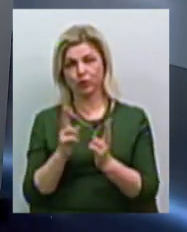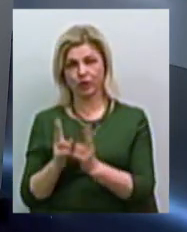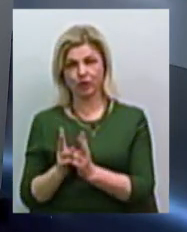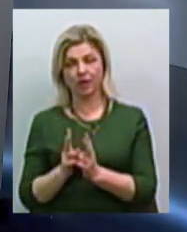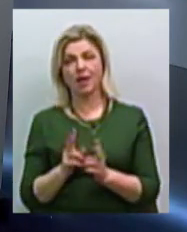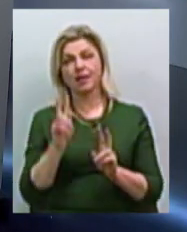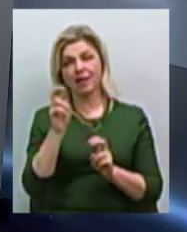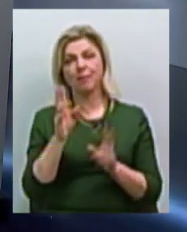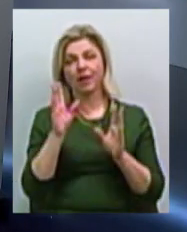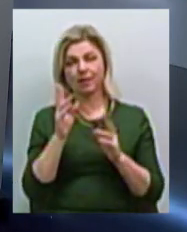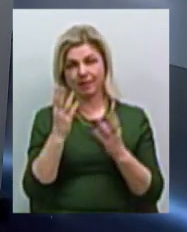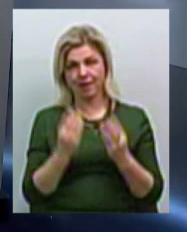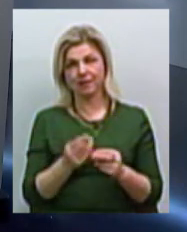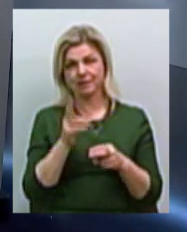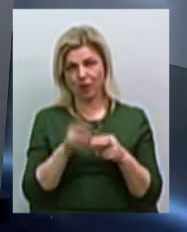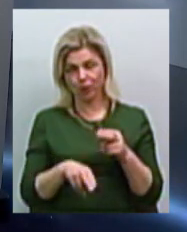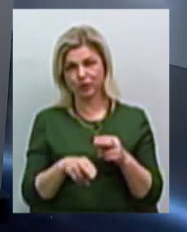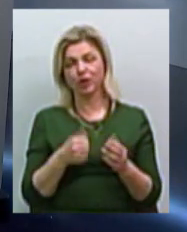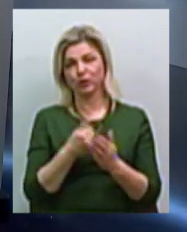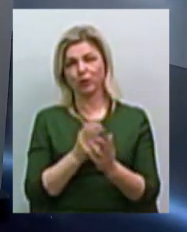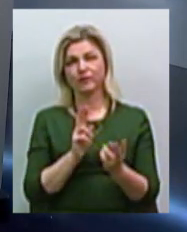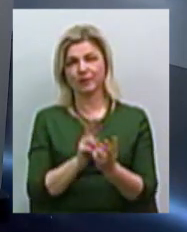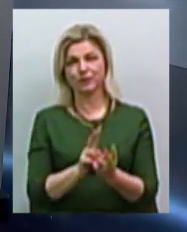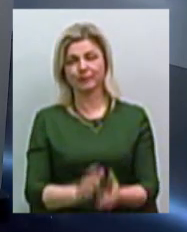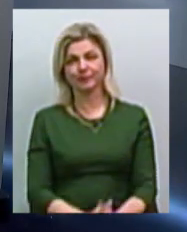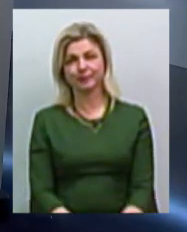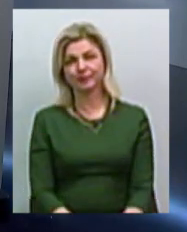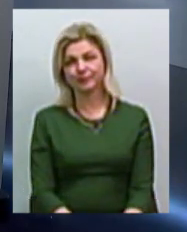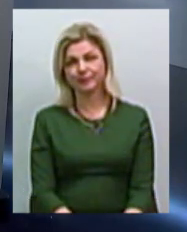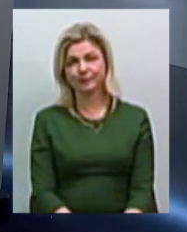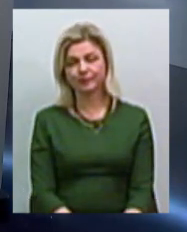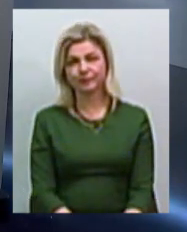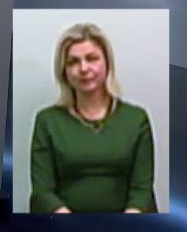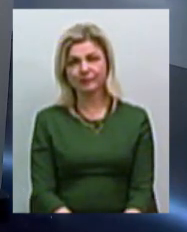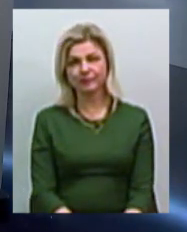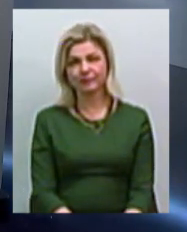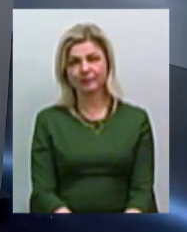Це була тема дня, якою буде вже наступна тема, підкаже наступний день. На все добре.